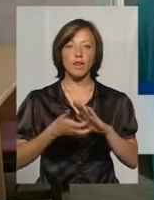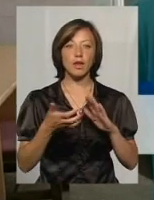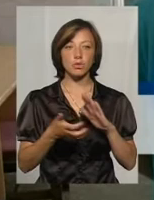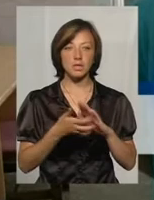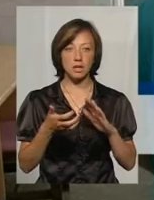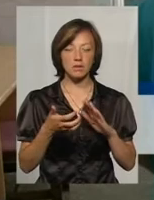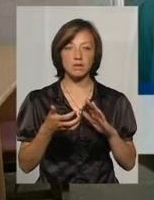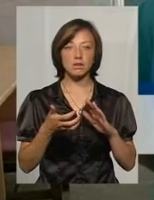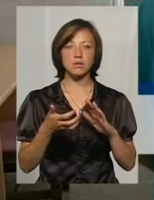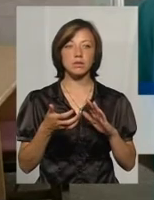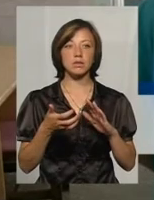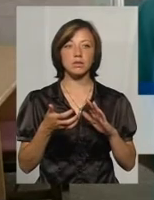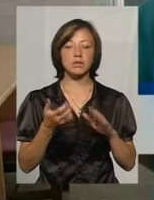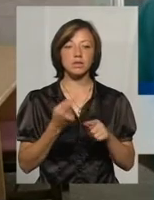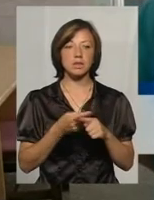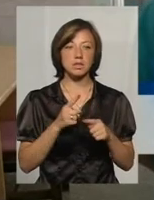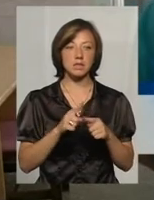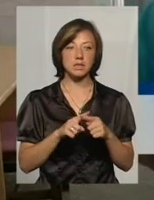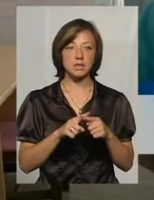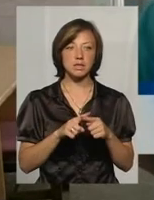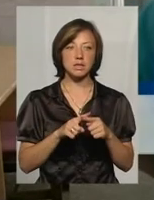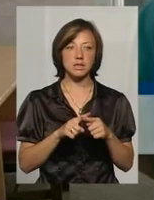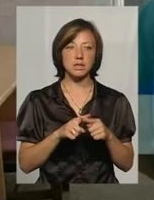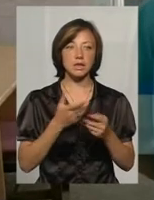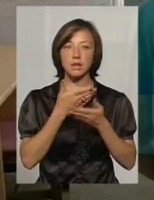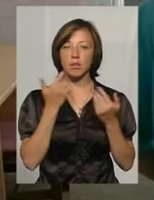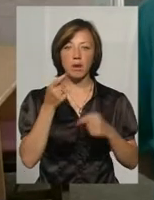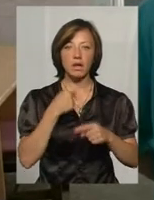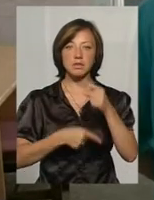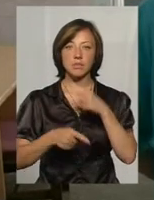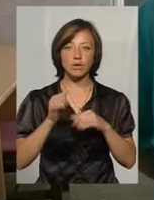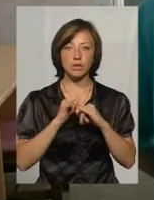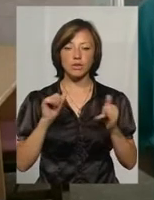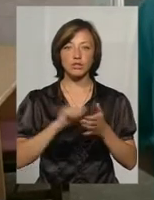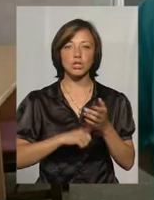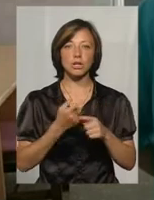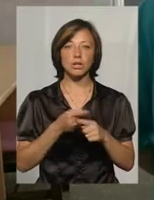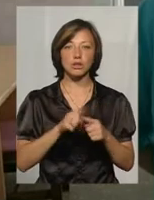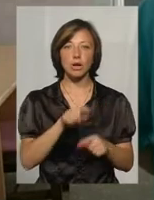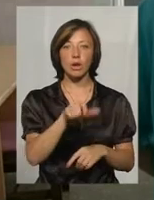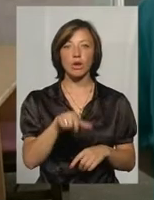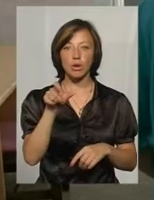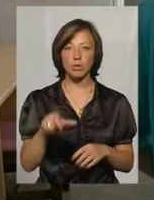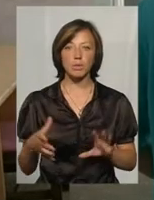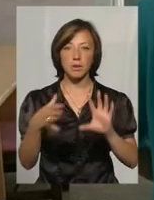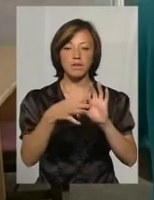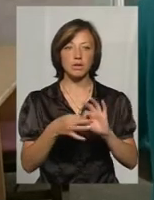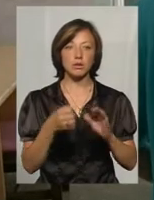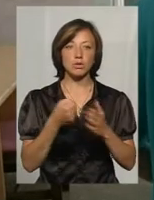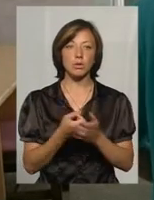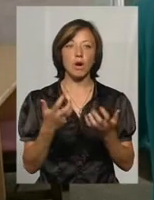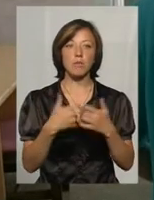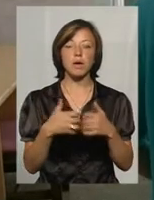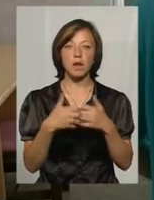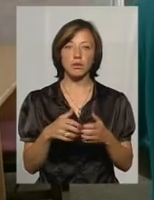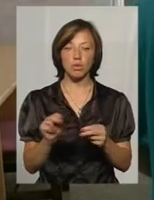Хронічна ниркова недостатність термінальної стадії не має зворотнього розвитку. І через те люди, на жаль, прив'язані до апаратного методу